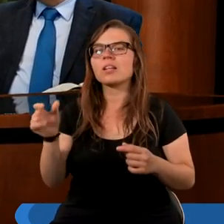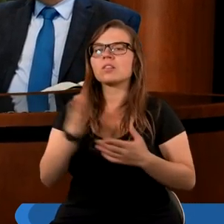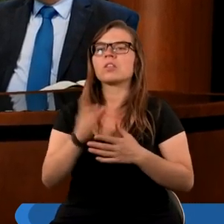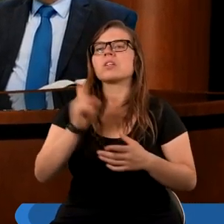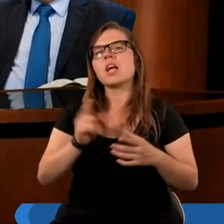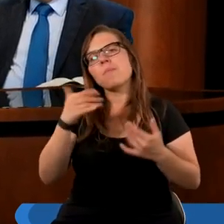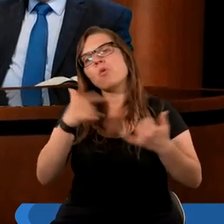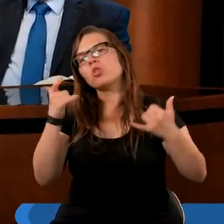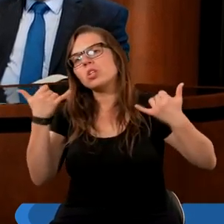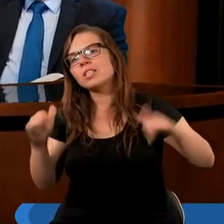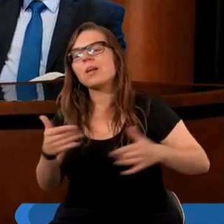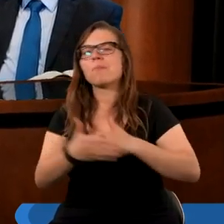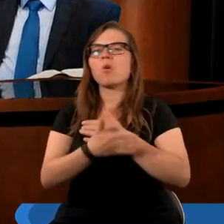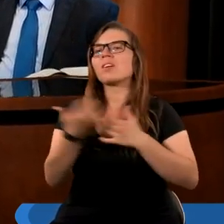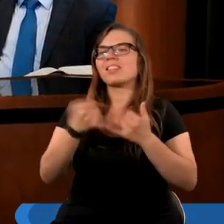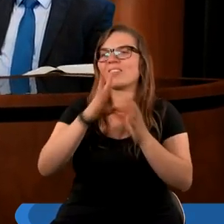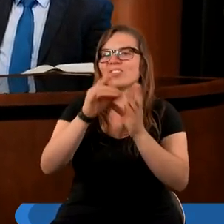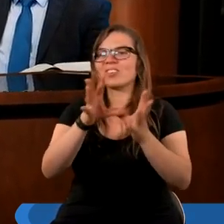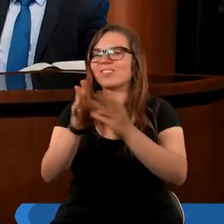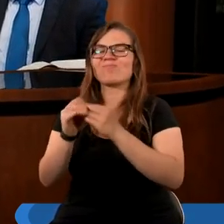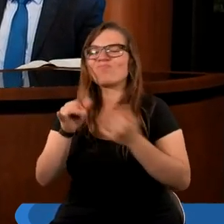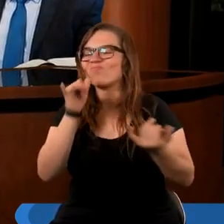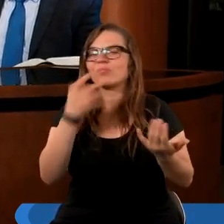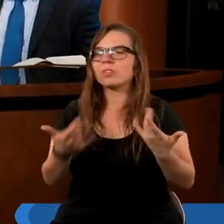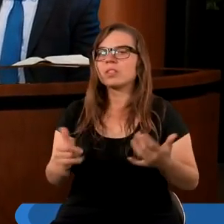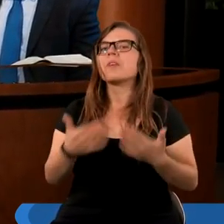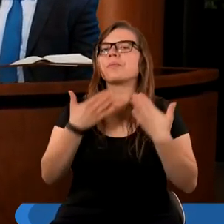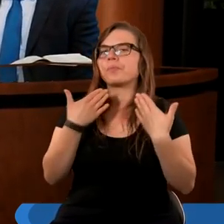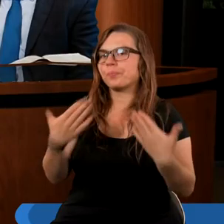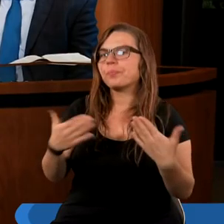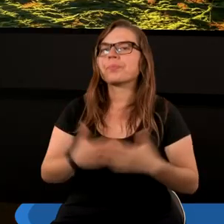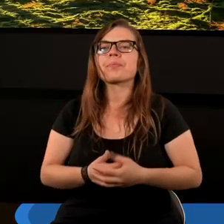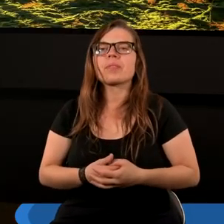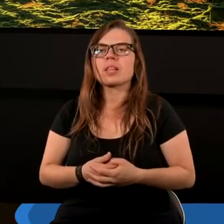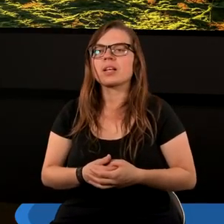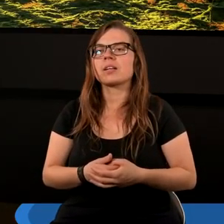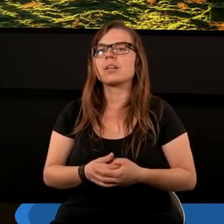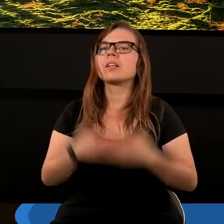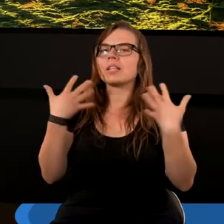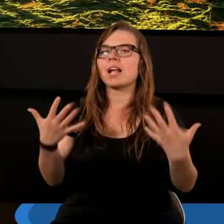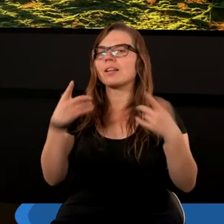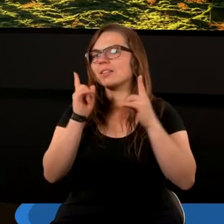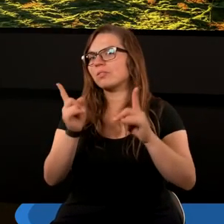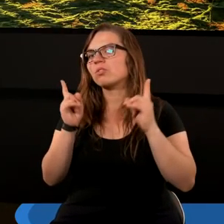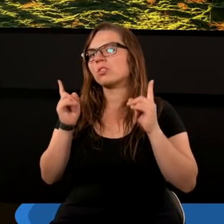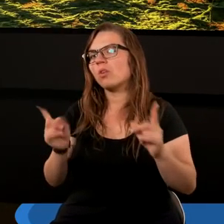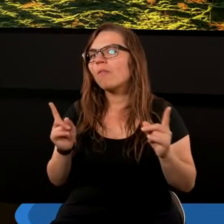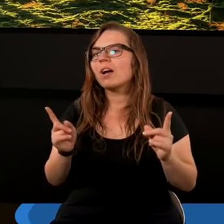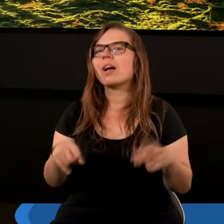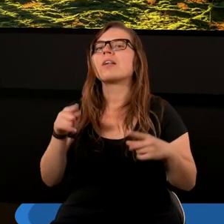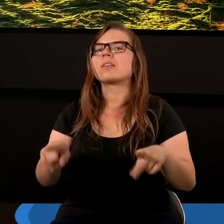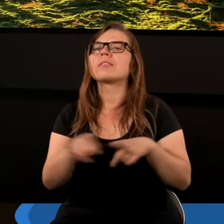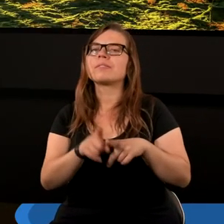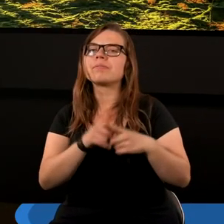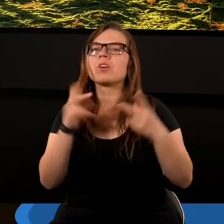coś innego podpasujemy. Jeżeli wszystkie razem, to tylko to. Dziękuję. Chcę zwrócić uwagę, że czasami